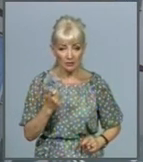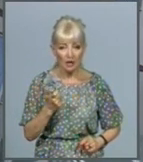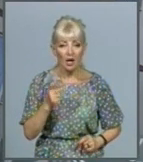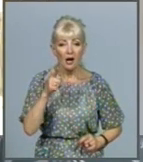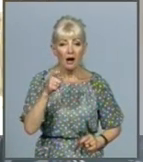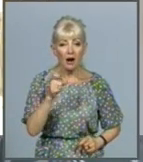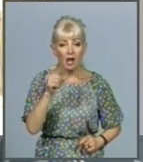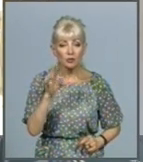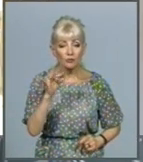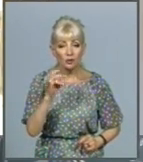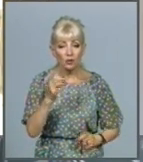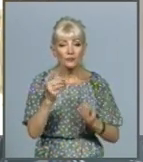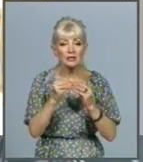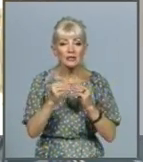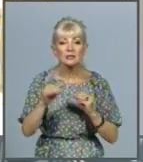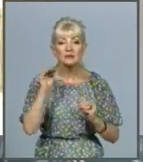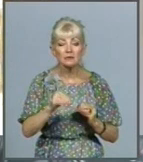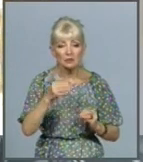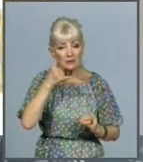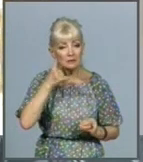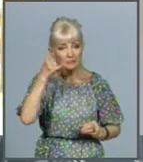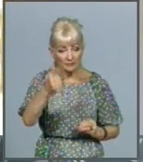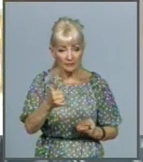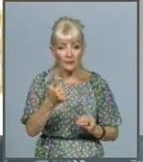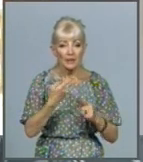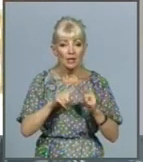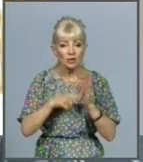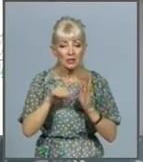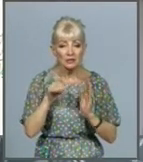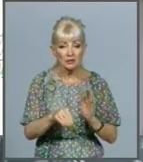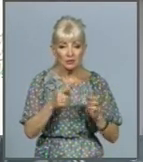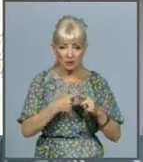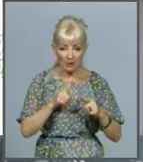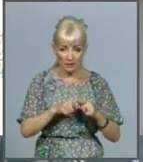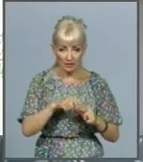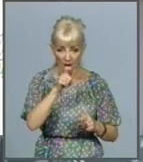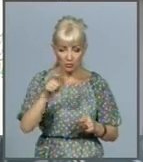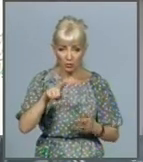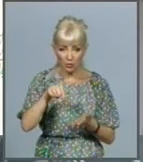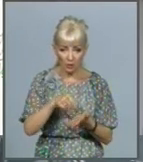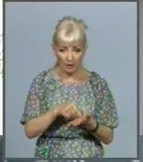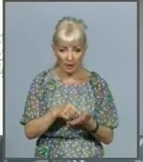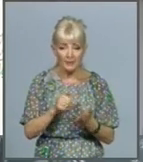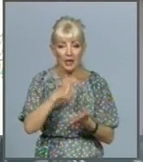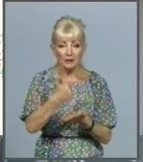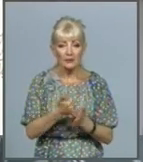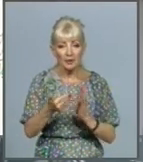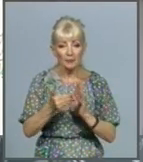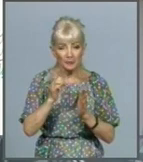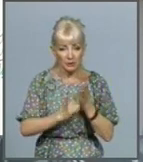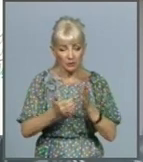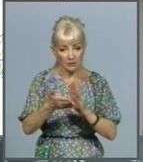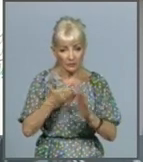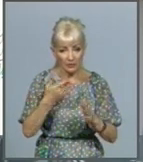майже 10 тисяч звернень. 6 тисяч із них – це мешканці міста. Основна причина викликів – запах газу. У такому